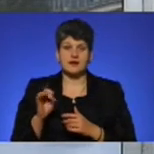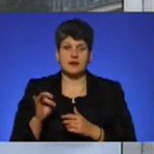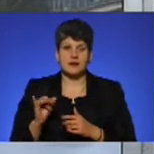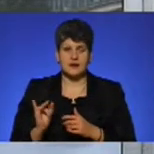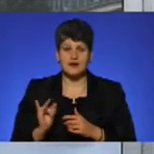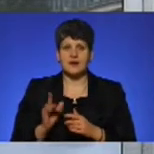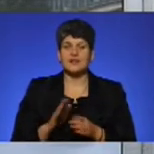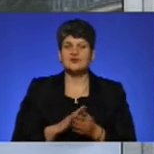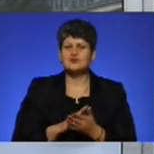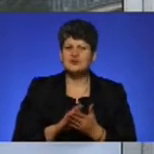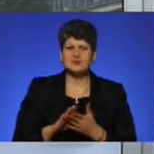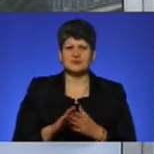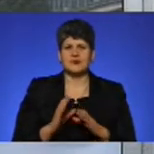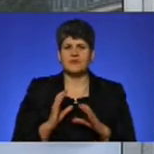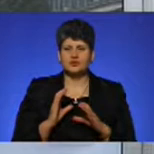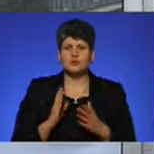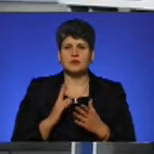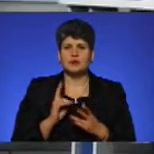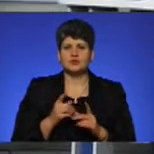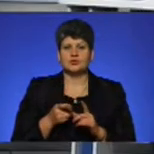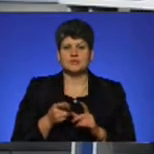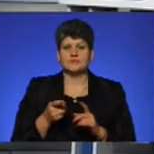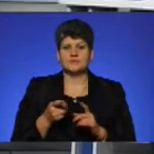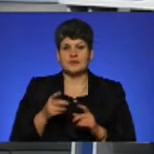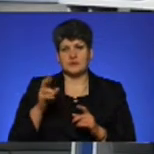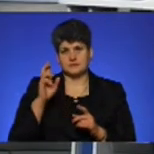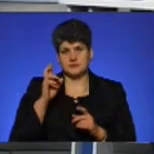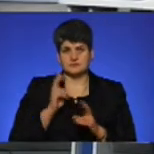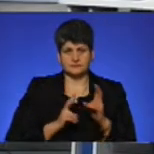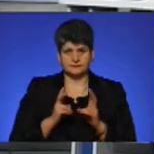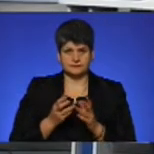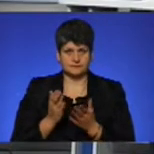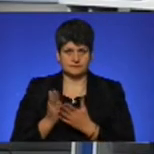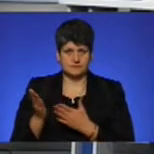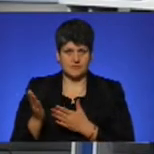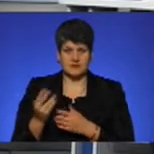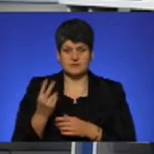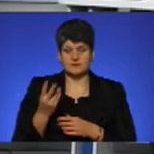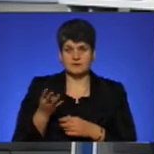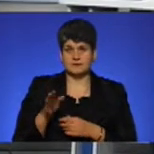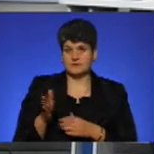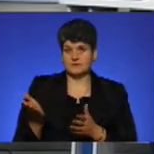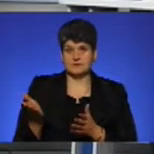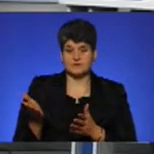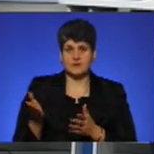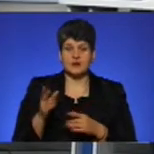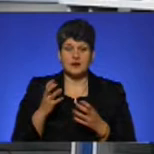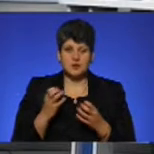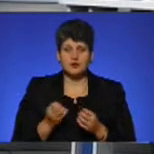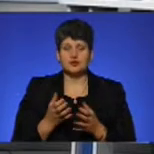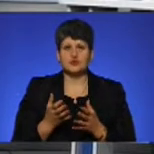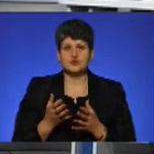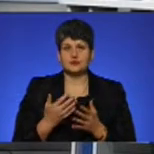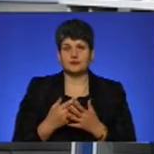що чисто автобусів, які принадлежать коммунальному предприємі, на линії роботи, від 2 єдиниць. І ще достатньо, може б, вийде